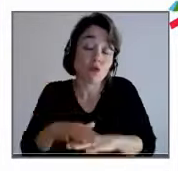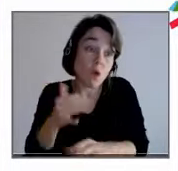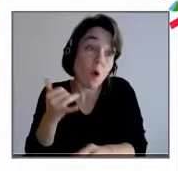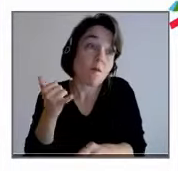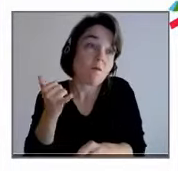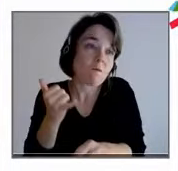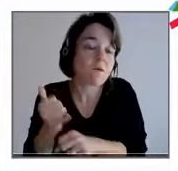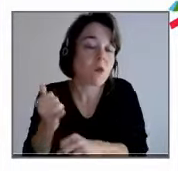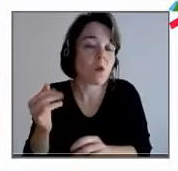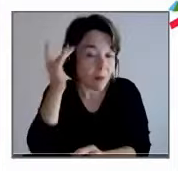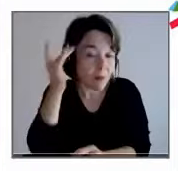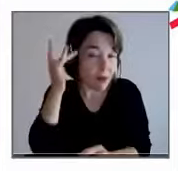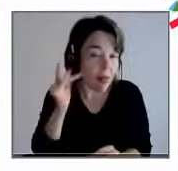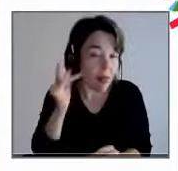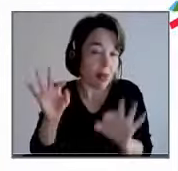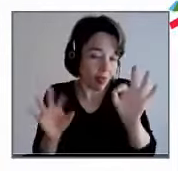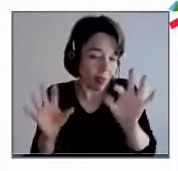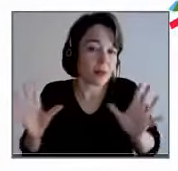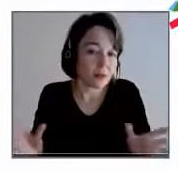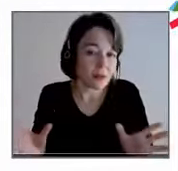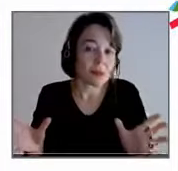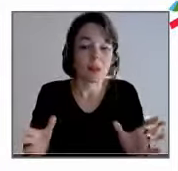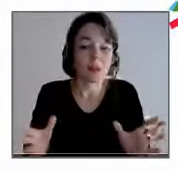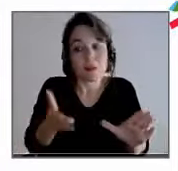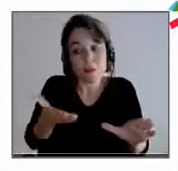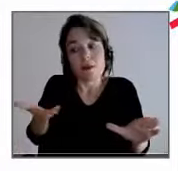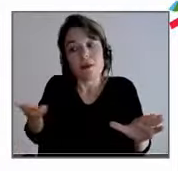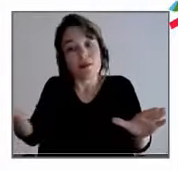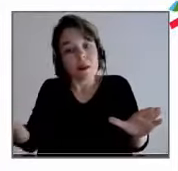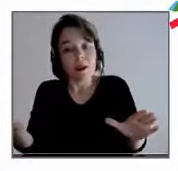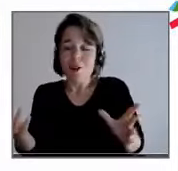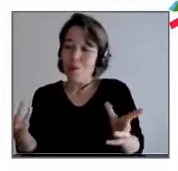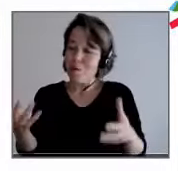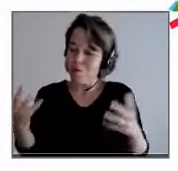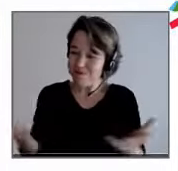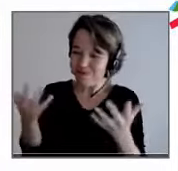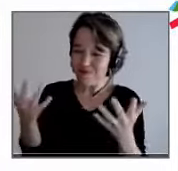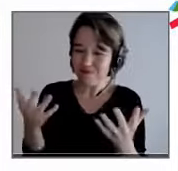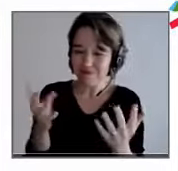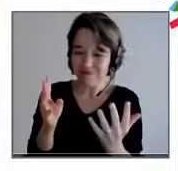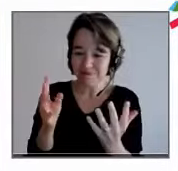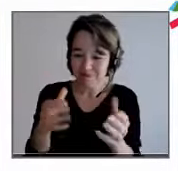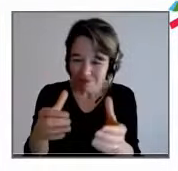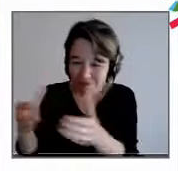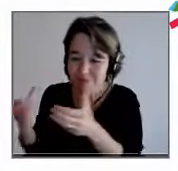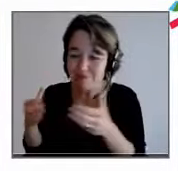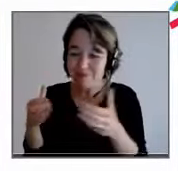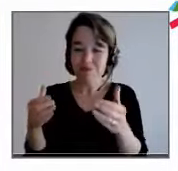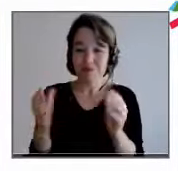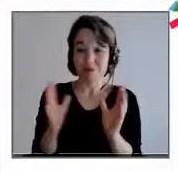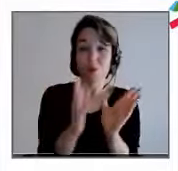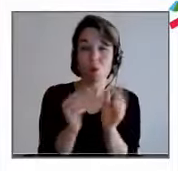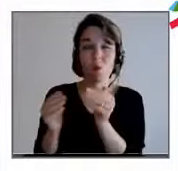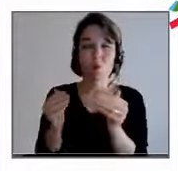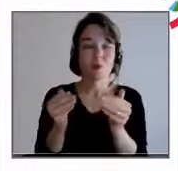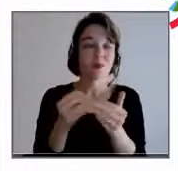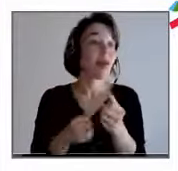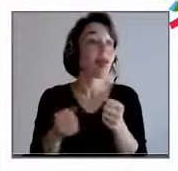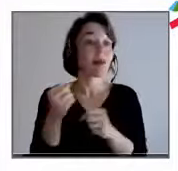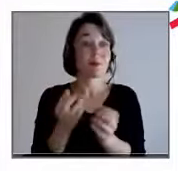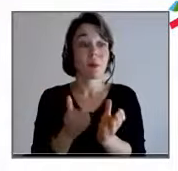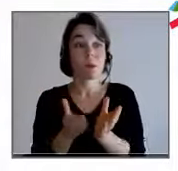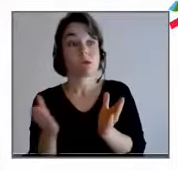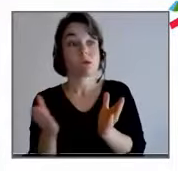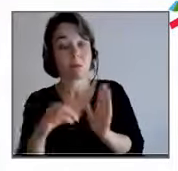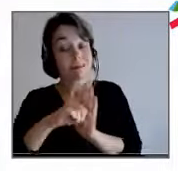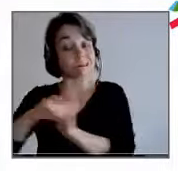il y a le bon côté de se réunir évidemment et de créer des collectifs, des communautés, puis évidemment, il y les dérives qu'on connaît, mais qui se basent